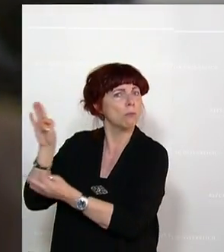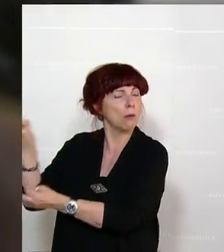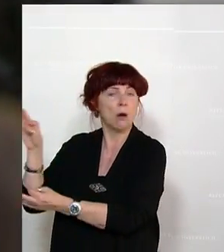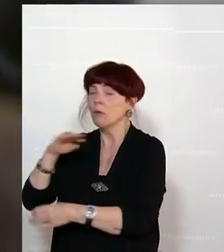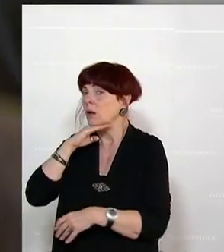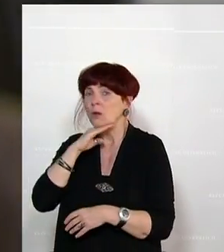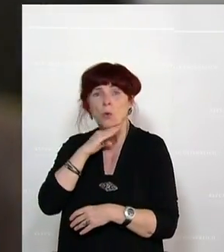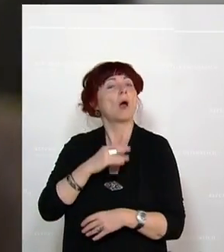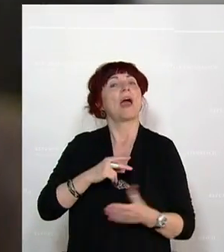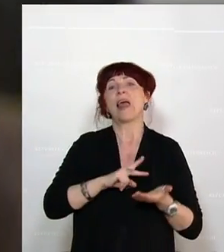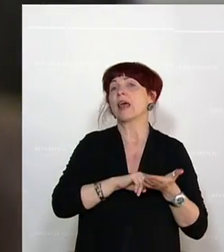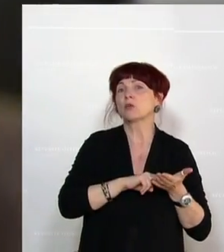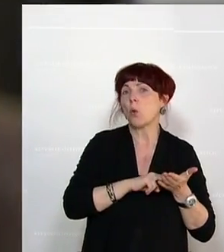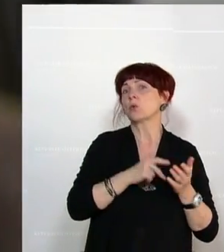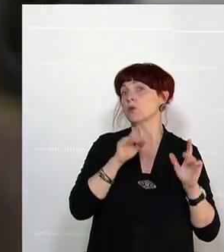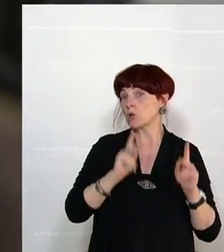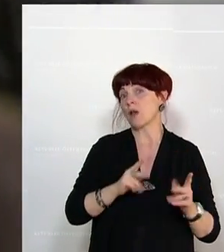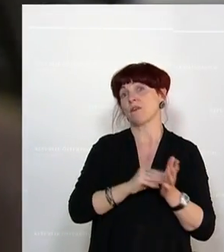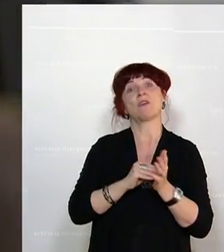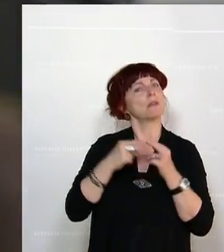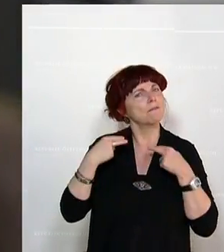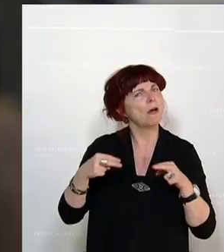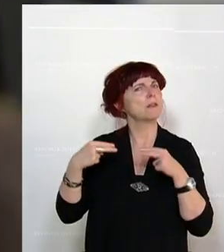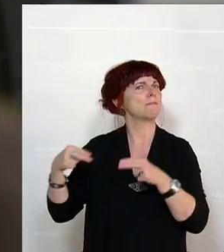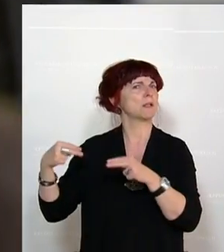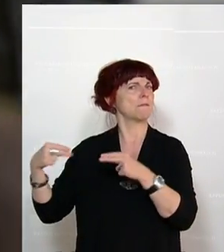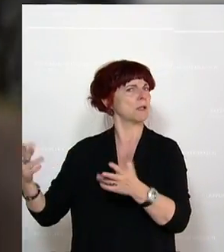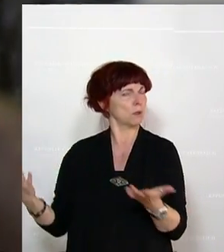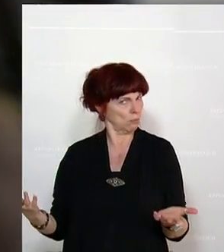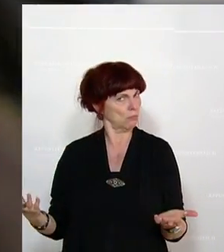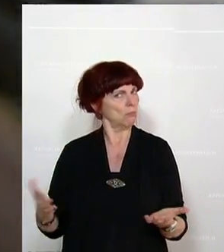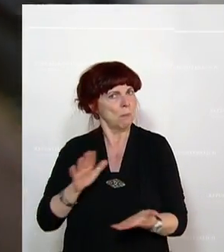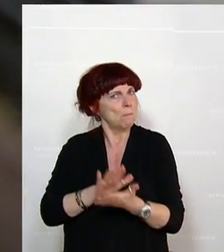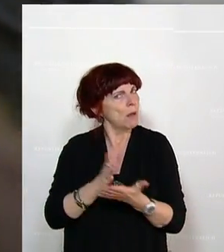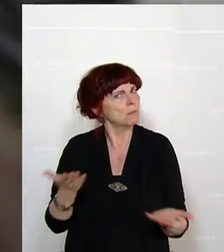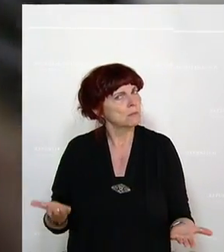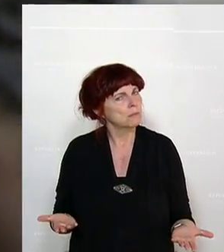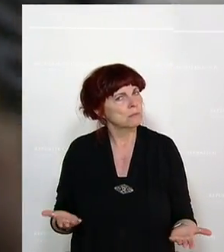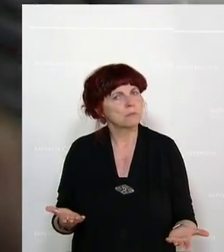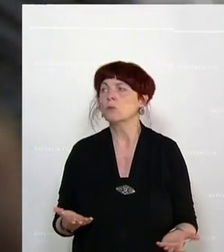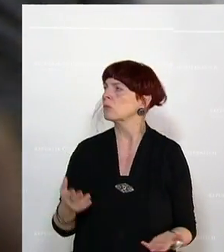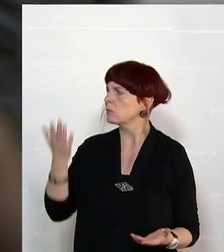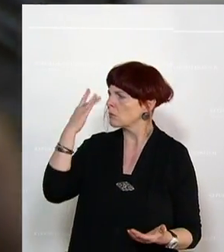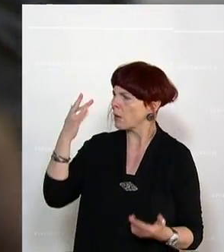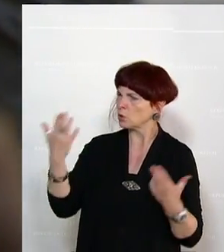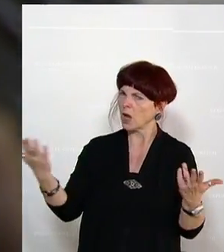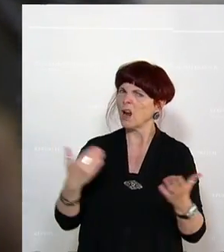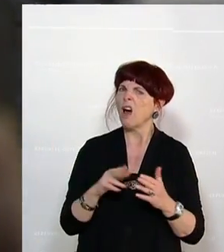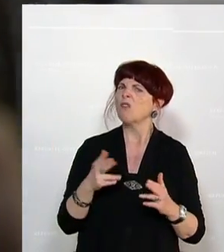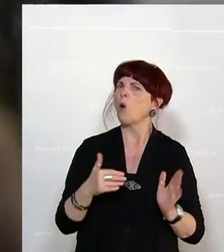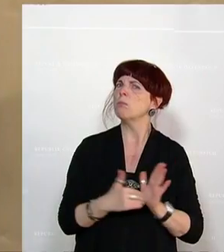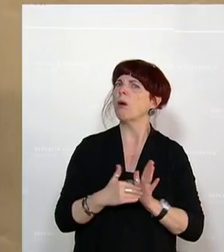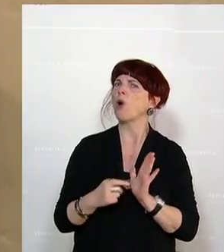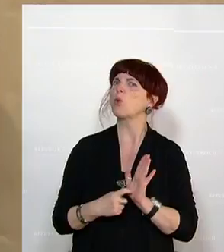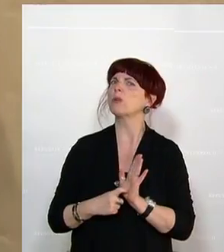verwendeten elektronischen Nachweise, dass die alle weiterhin gültig bleiben. Ja, sehr geehrte Damen und Herren, wo besteht denn da diese große Dringlichkeit,